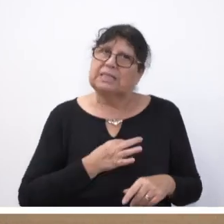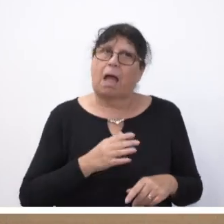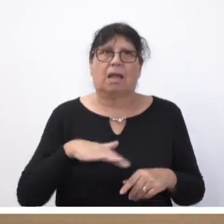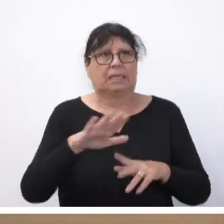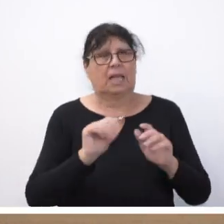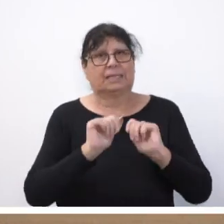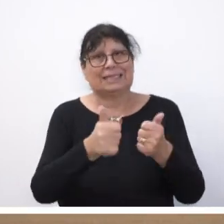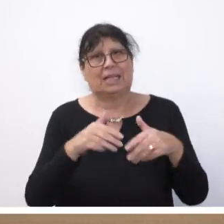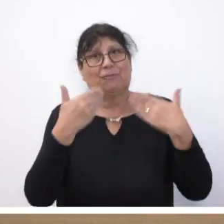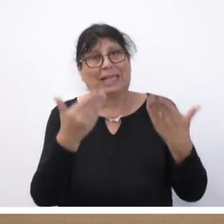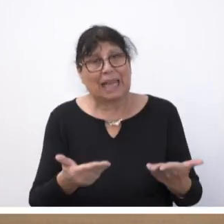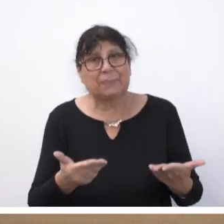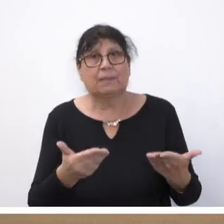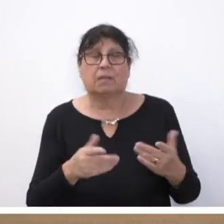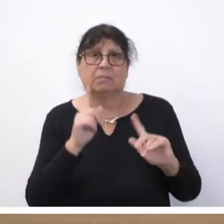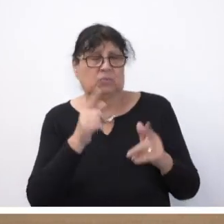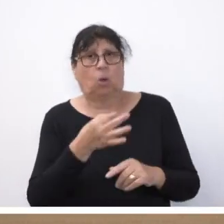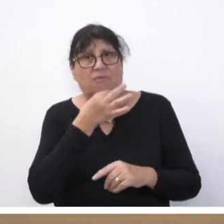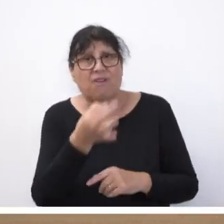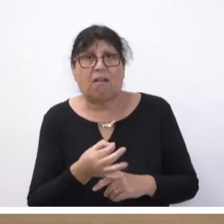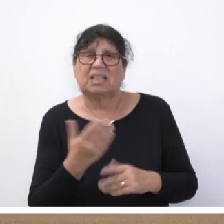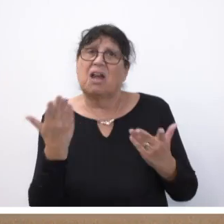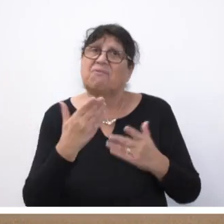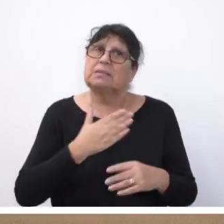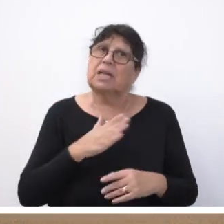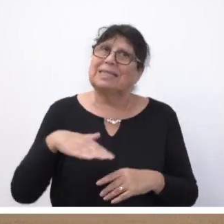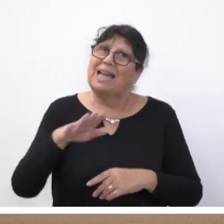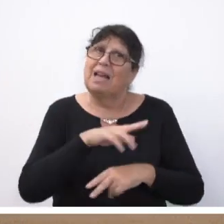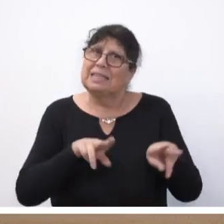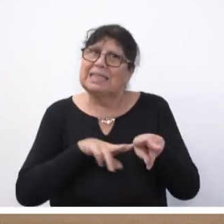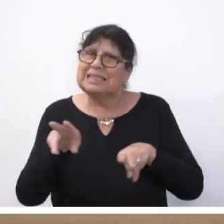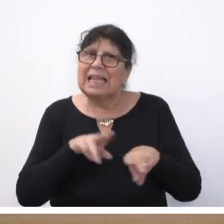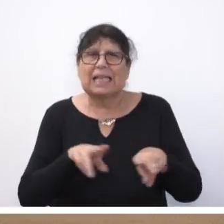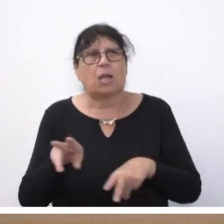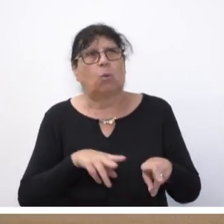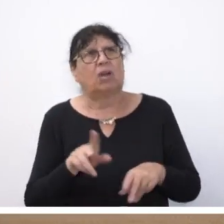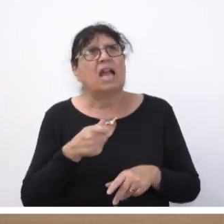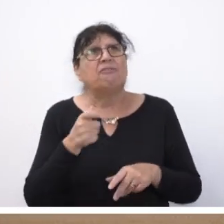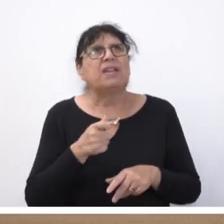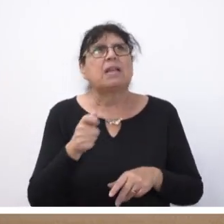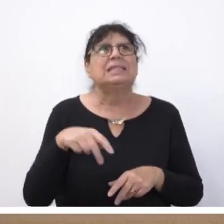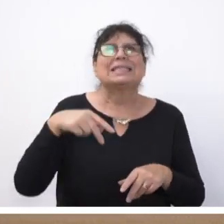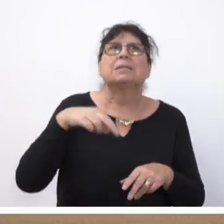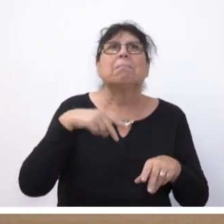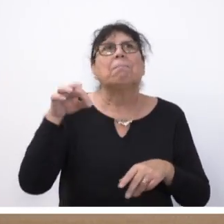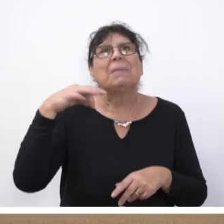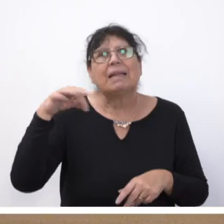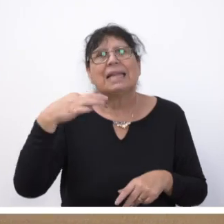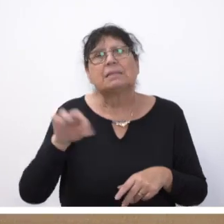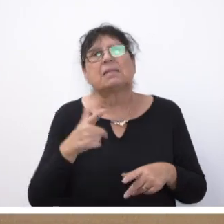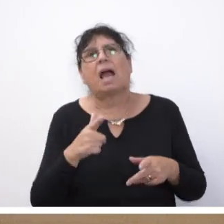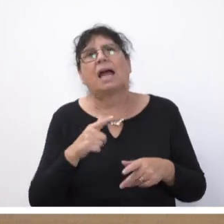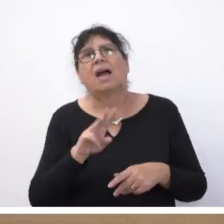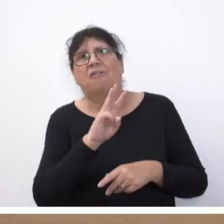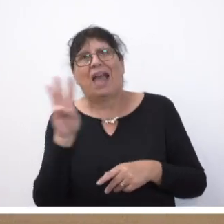muss doch die Frage erlaubt sein. Was hat die Landesregierung, was hat Finanzminister von Weizsäcker und was hat vor allem die Ministerpräsidentin Anke